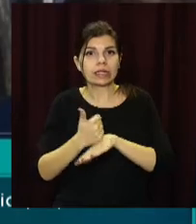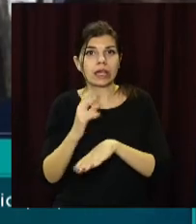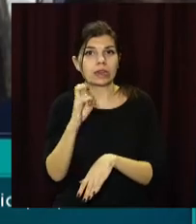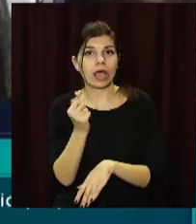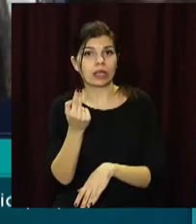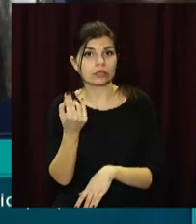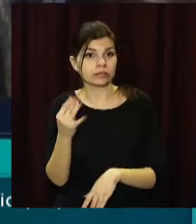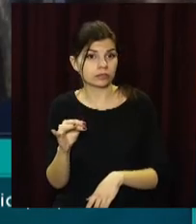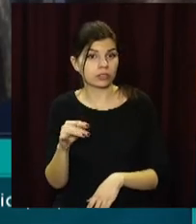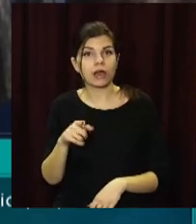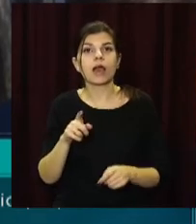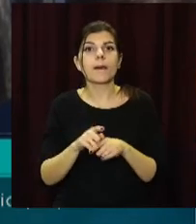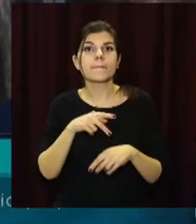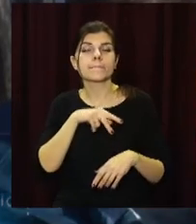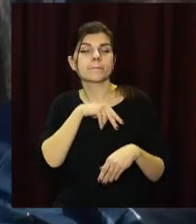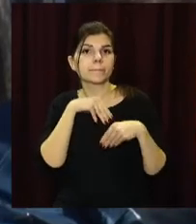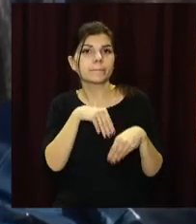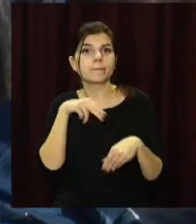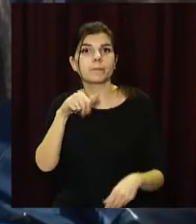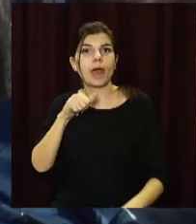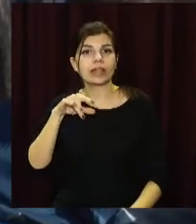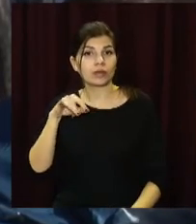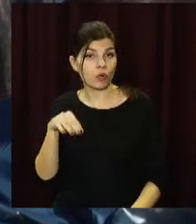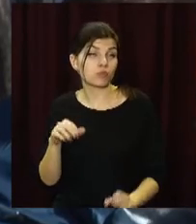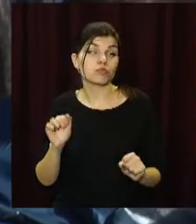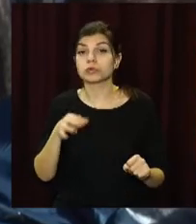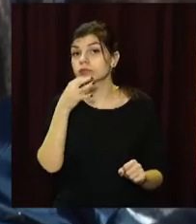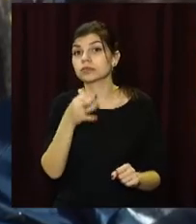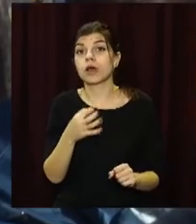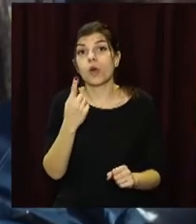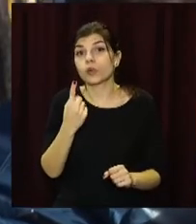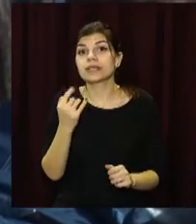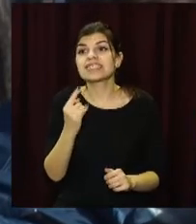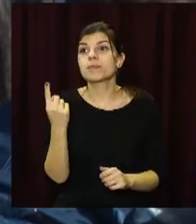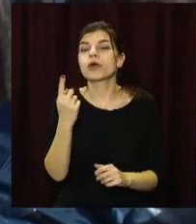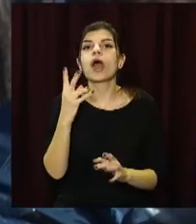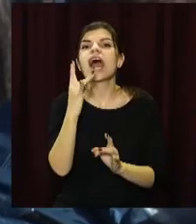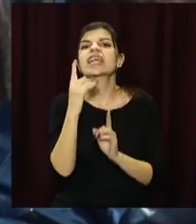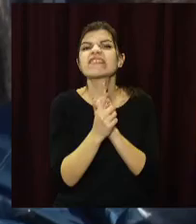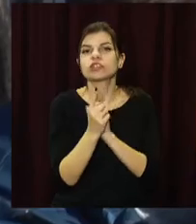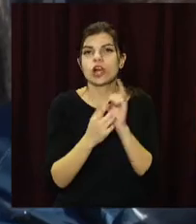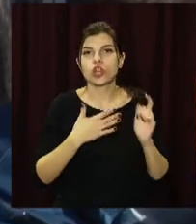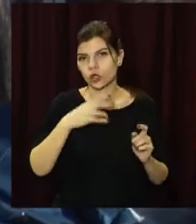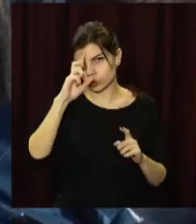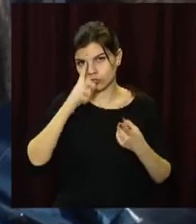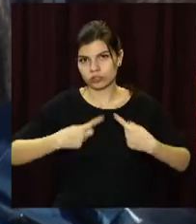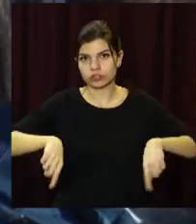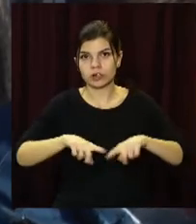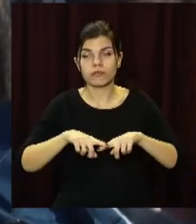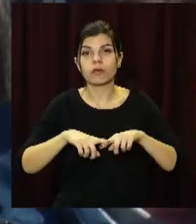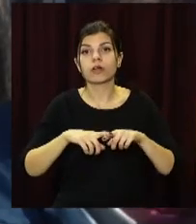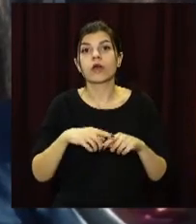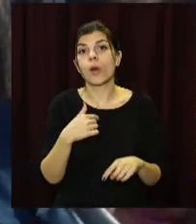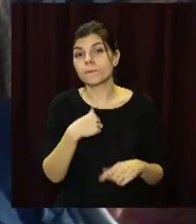патріот і це, можна сказати, один з перших революціонерів нашої держави. Ми